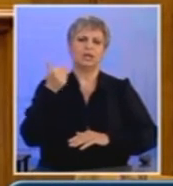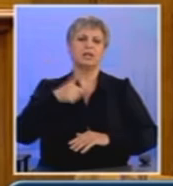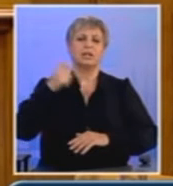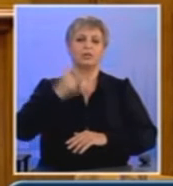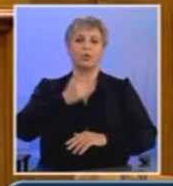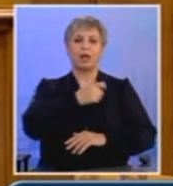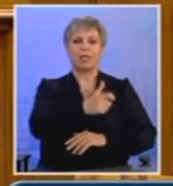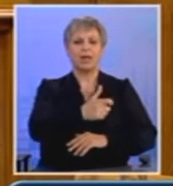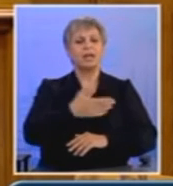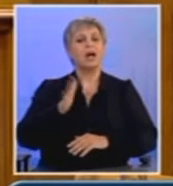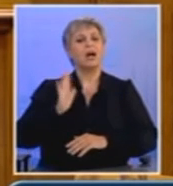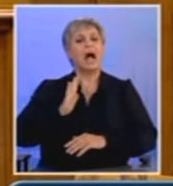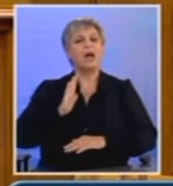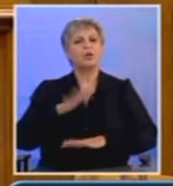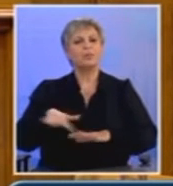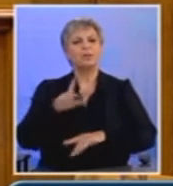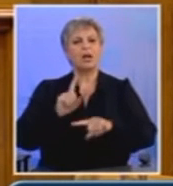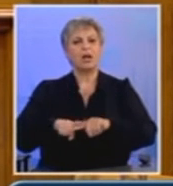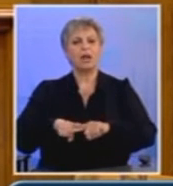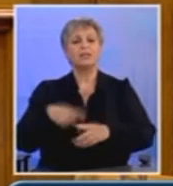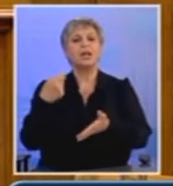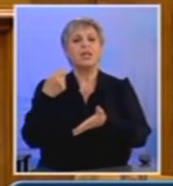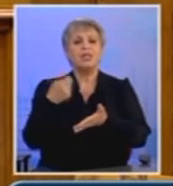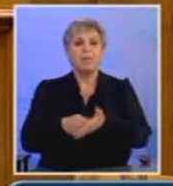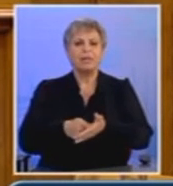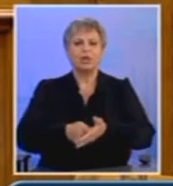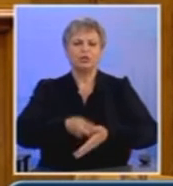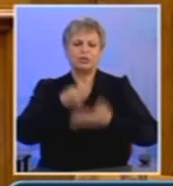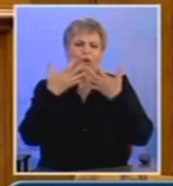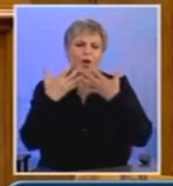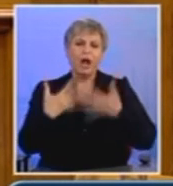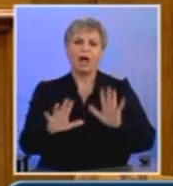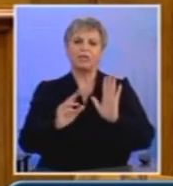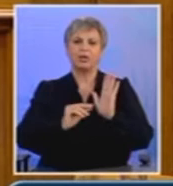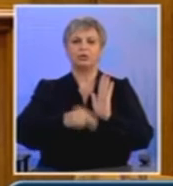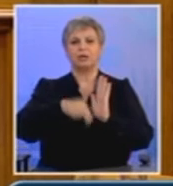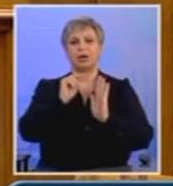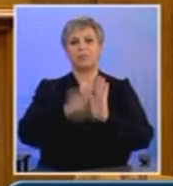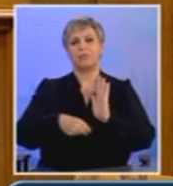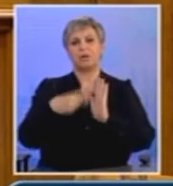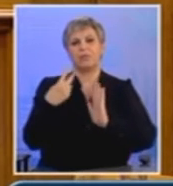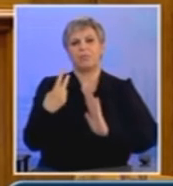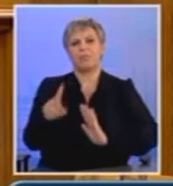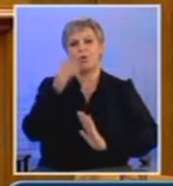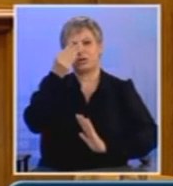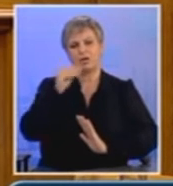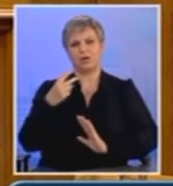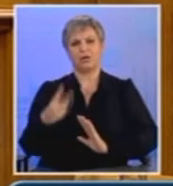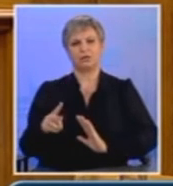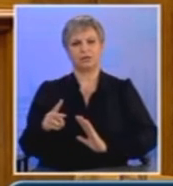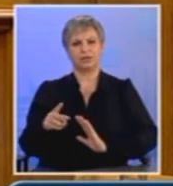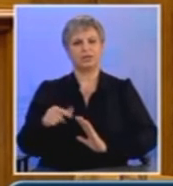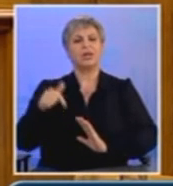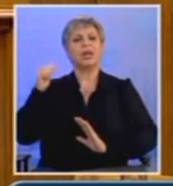Ο λαός θα πληρώσει το άθλιο μνημόνιο Τσίπρα. Δυστυχώς για εσάς το παραμύθι της σκληρής,